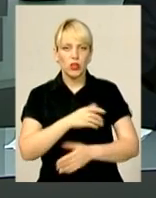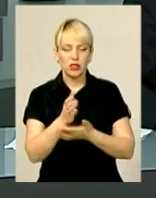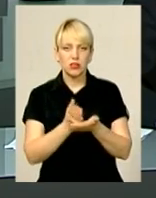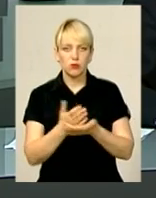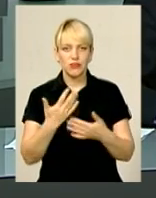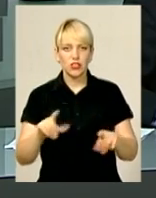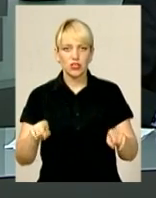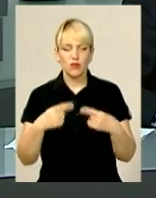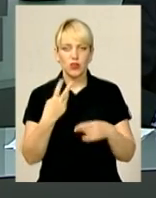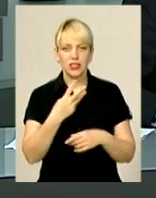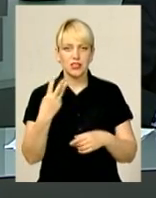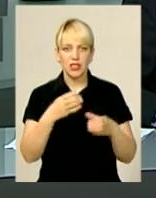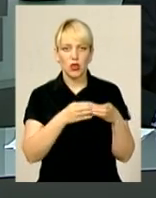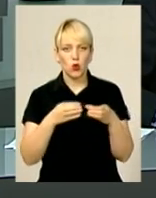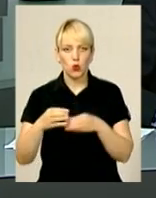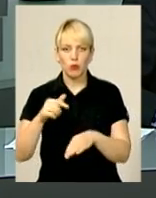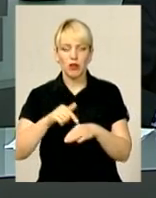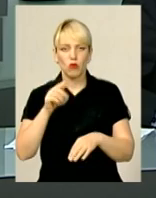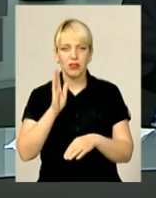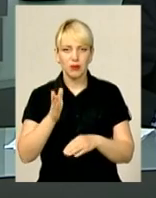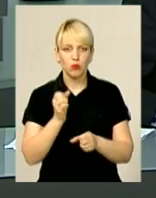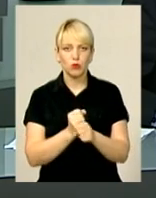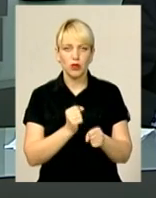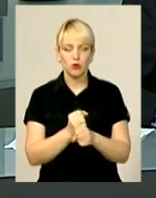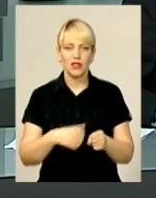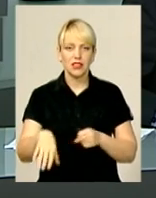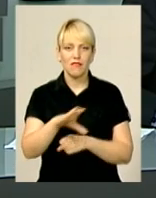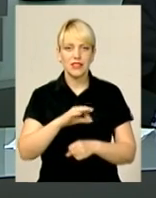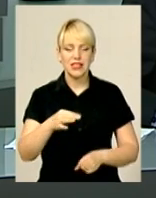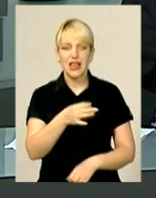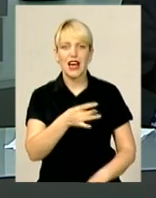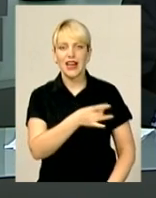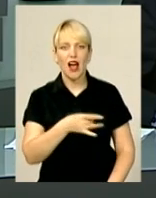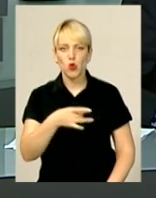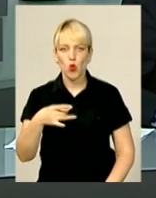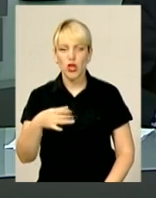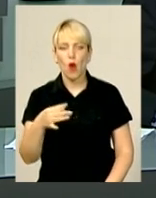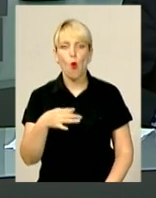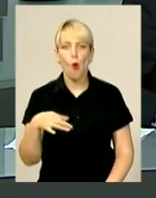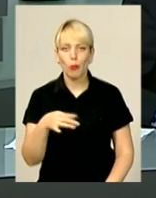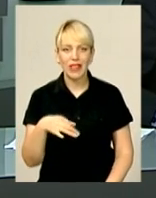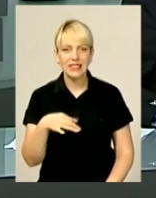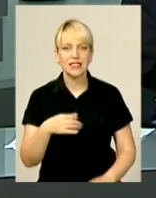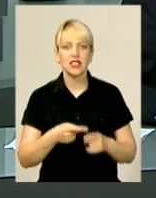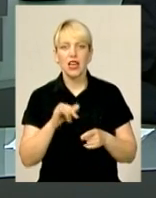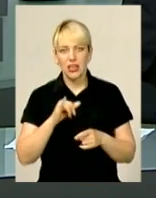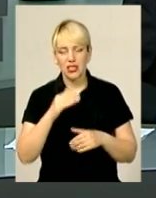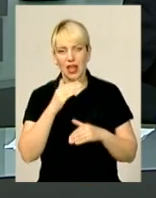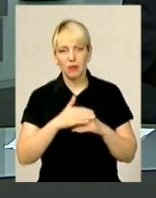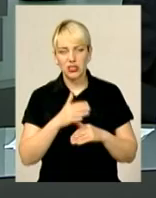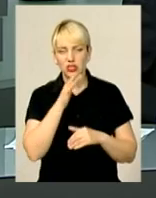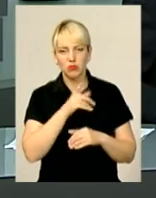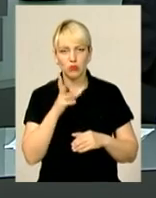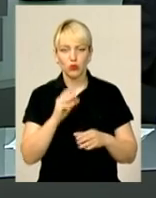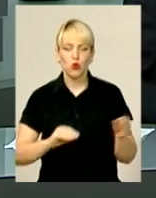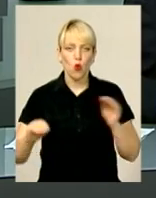створено 33 групи реагування, які працюватимуть у всіх районах області. Ще вісім буде доукомплектовано. Найближчим часом